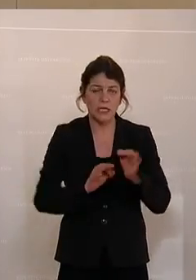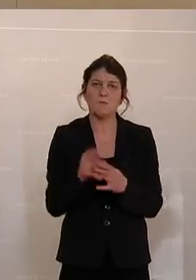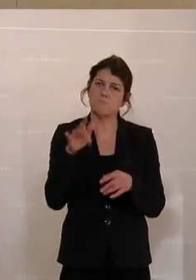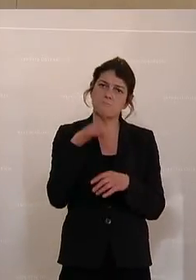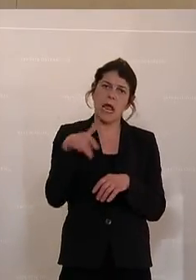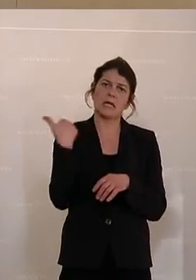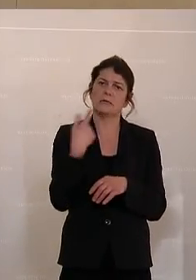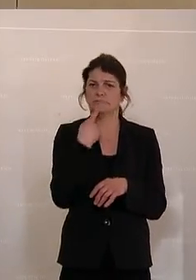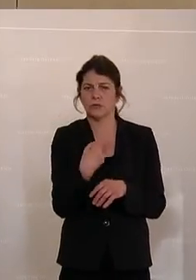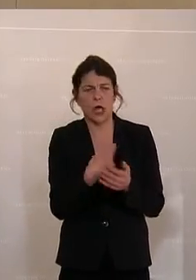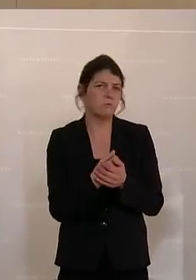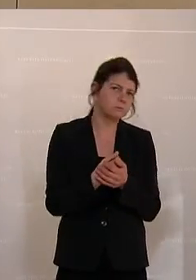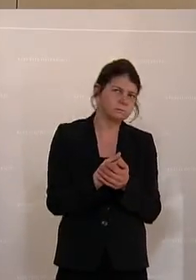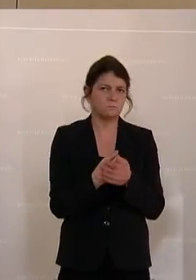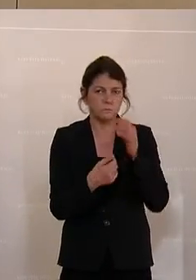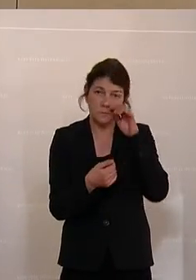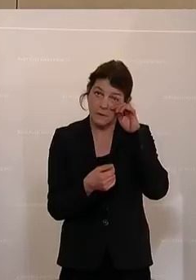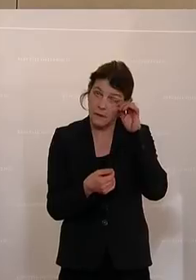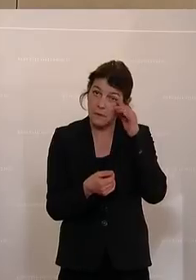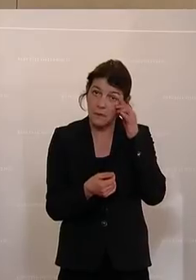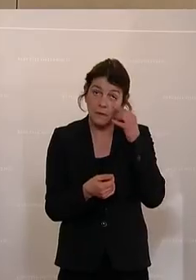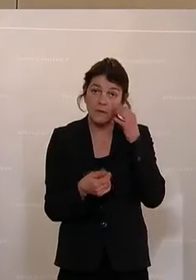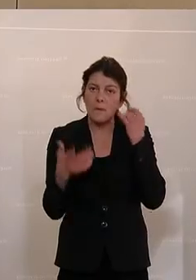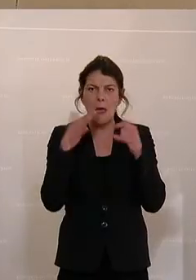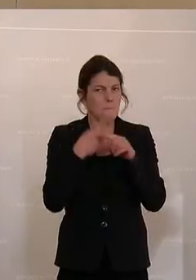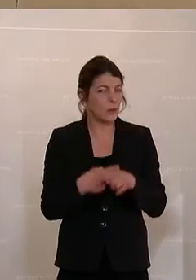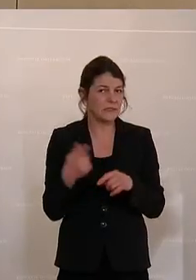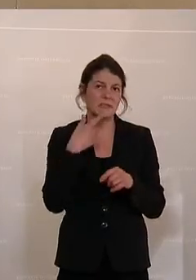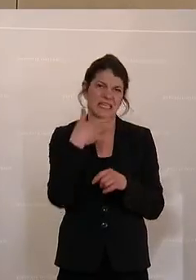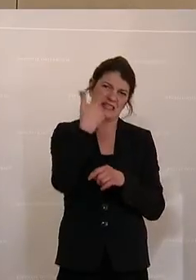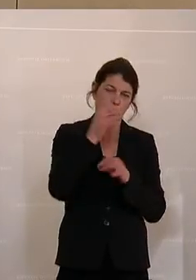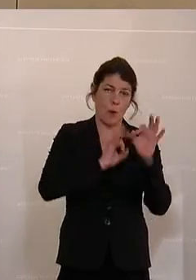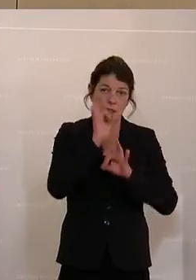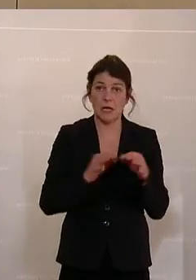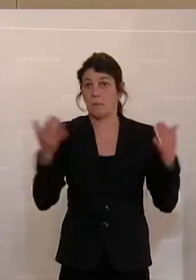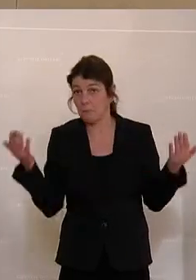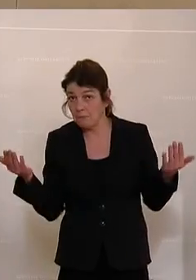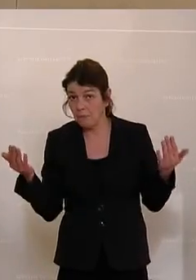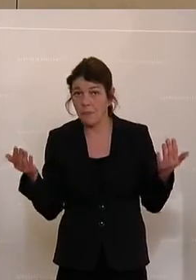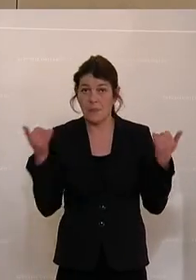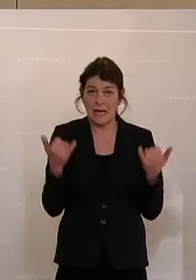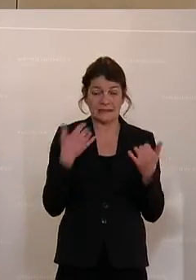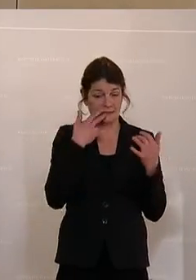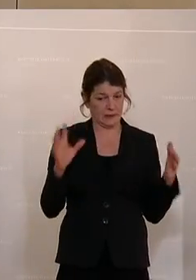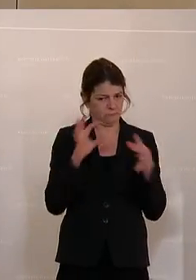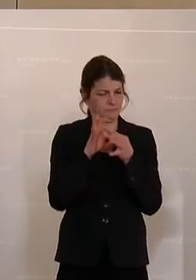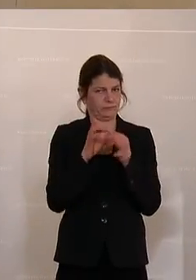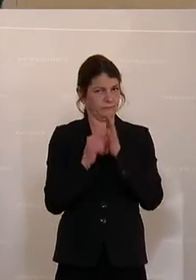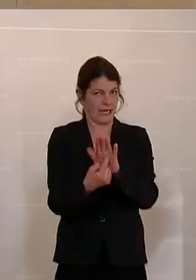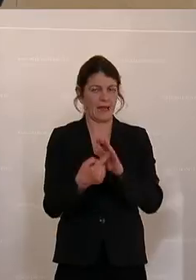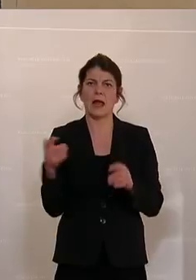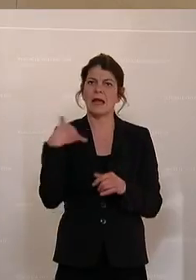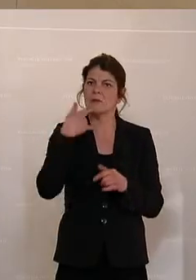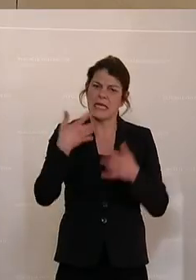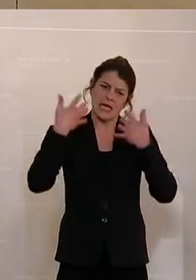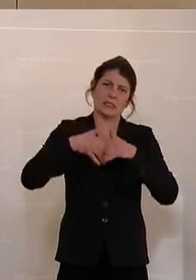sind positiver, die sagen 2%. Nur um das Ganze einmal in einen Kontext zu setzen, wenn hier immer von